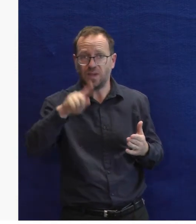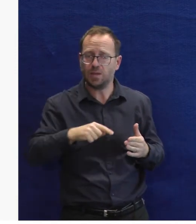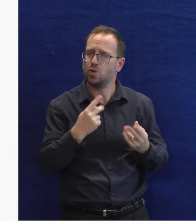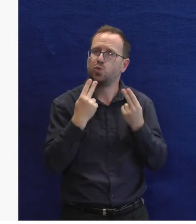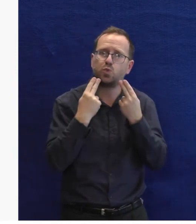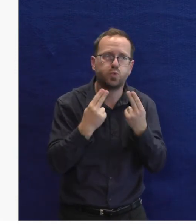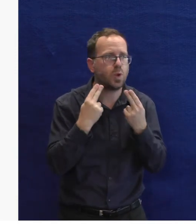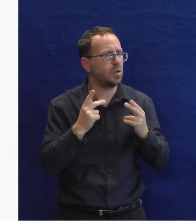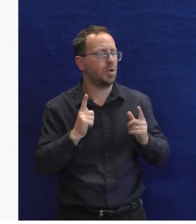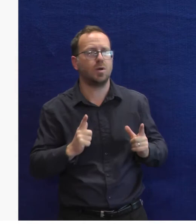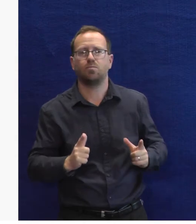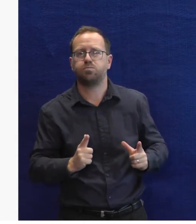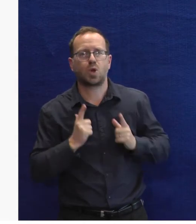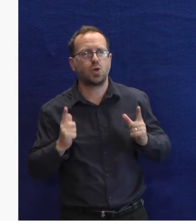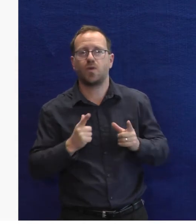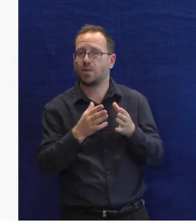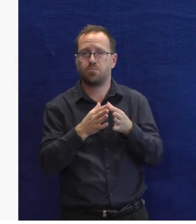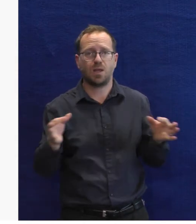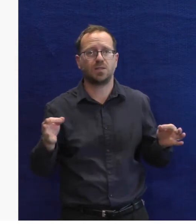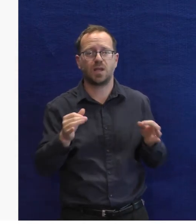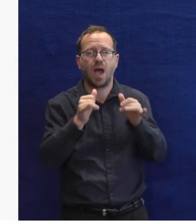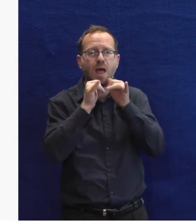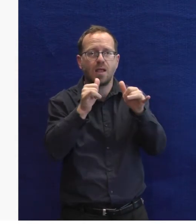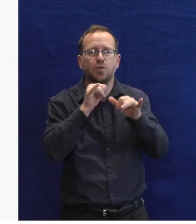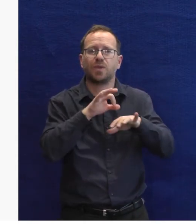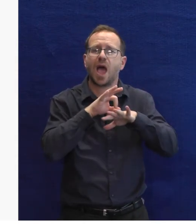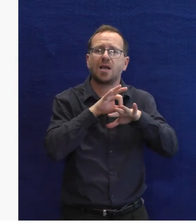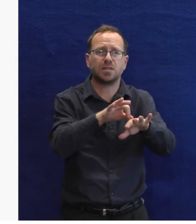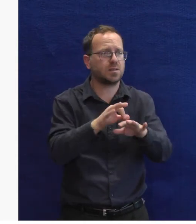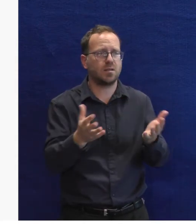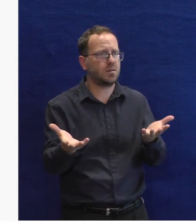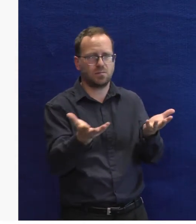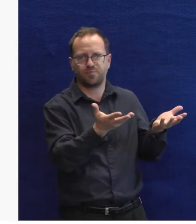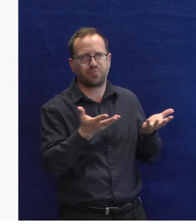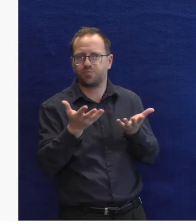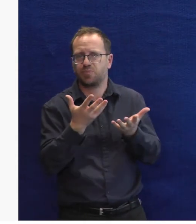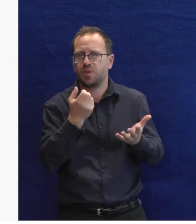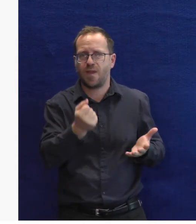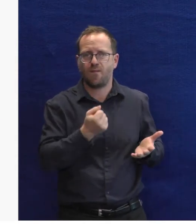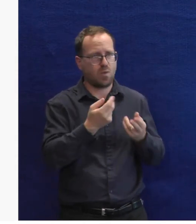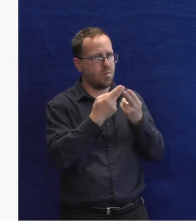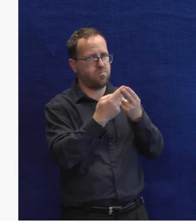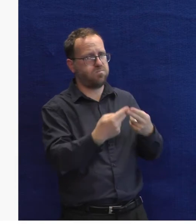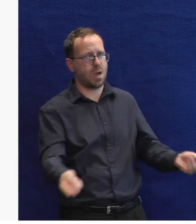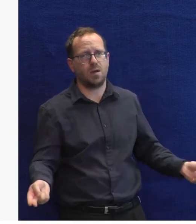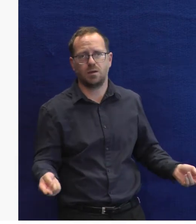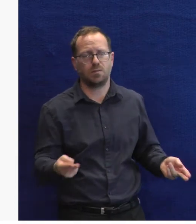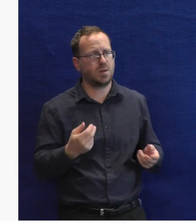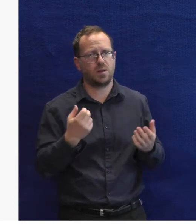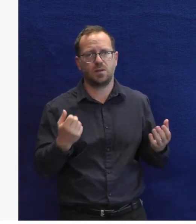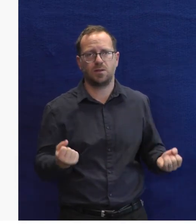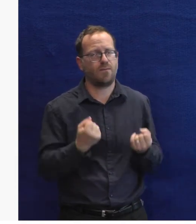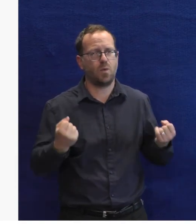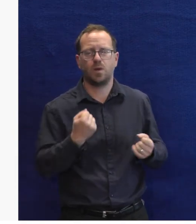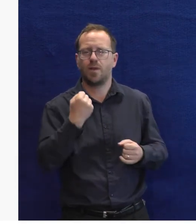potřeba. Něco pro fungování reálné, pro život vůbec, jak ten telefon ovládat. A to je